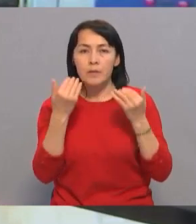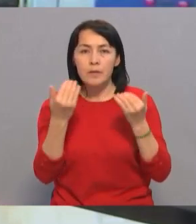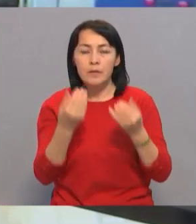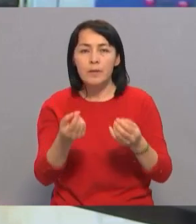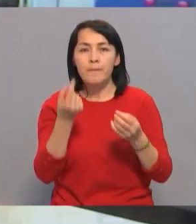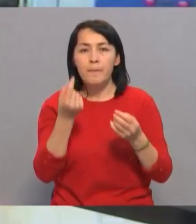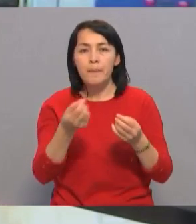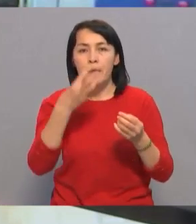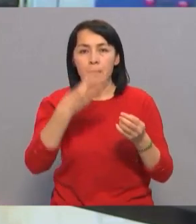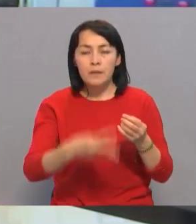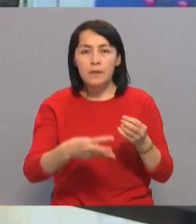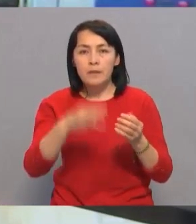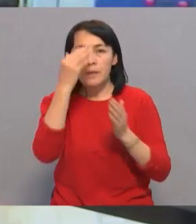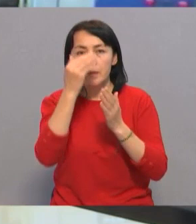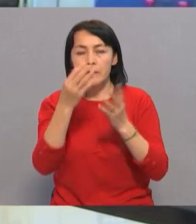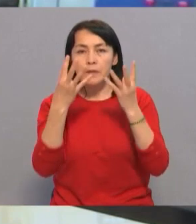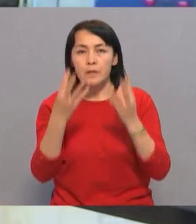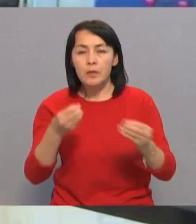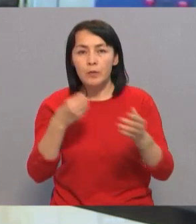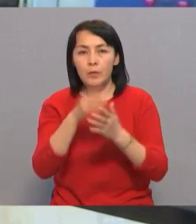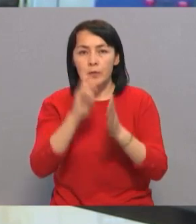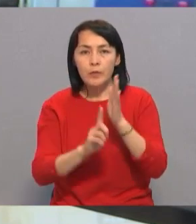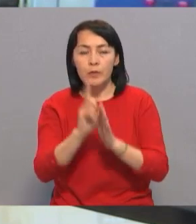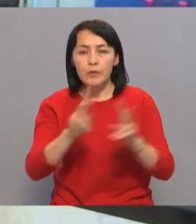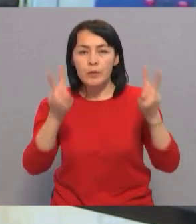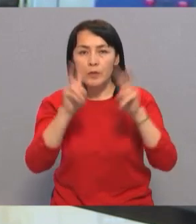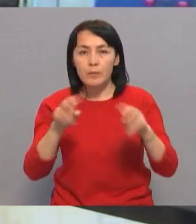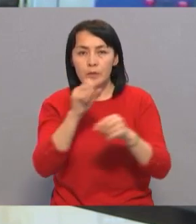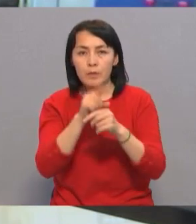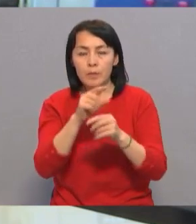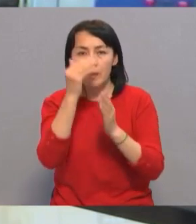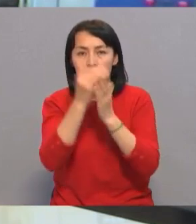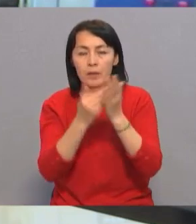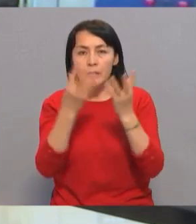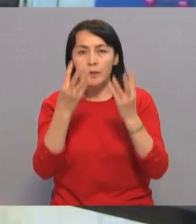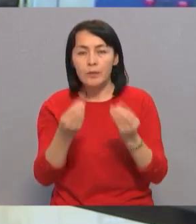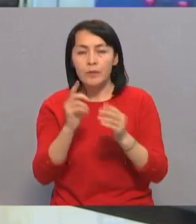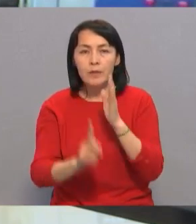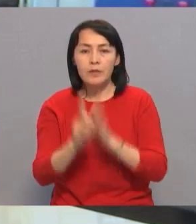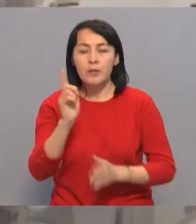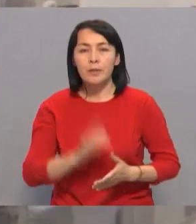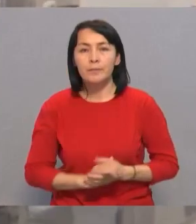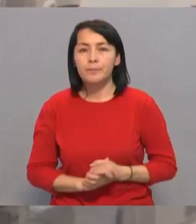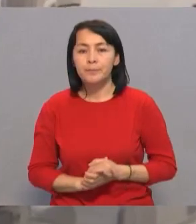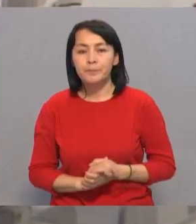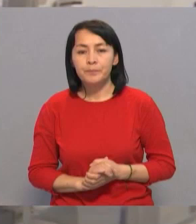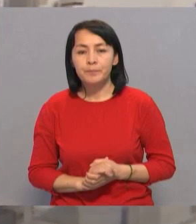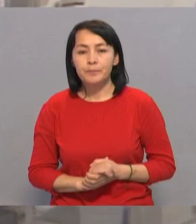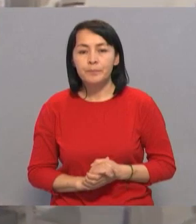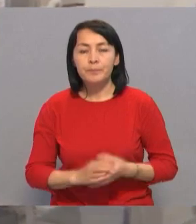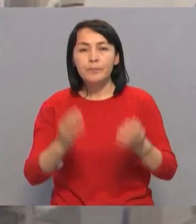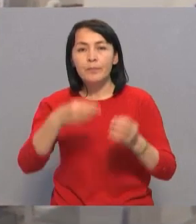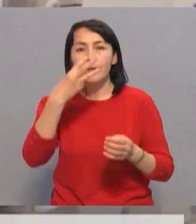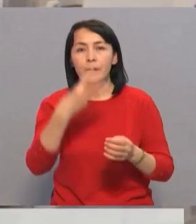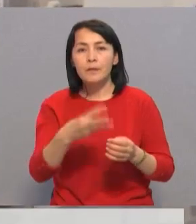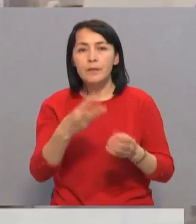не менее чем за 30 календарных дней до начала проверки с указанием даты ее начала. По сечении